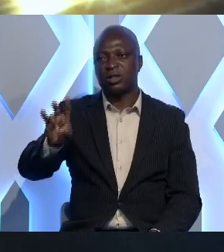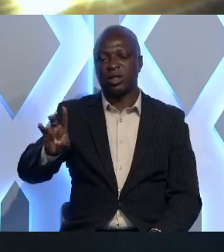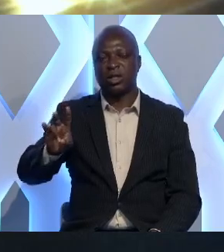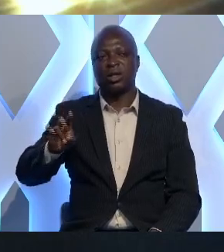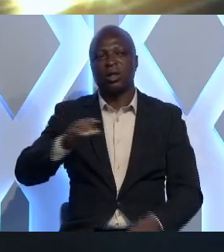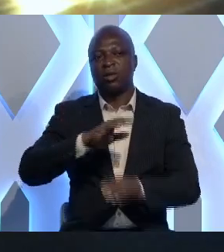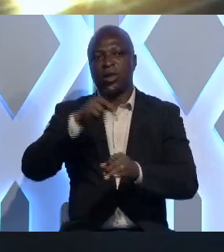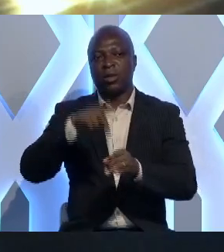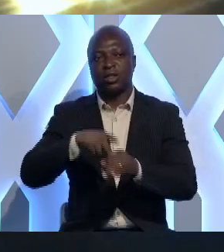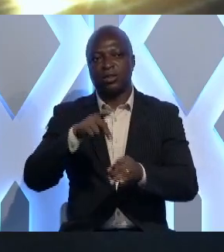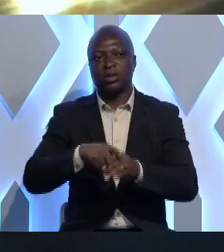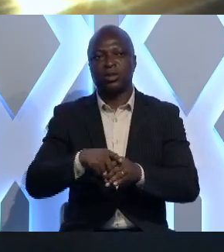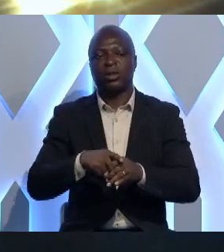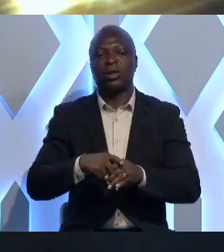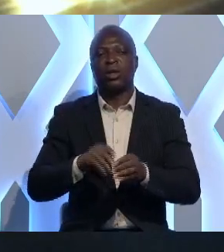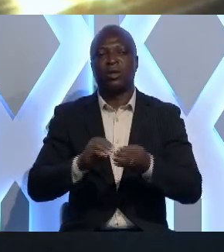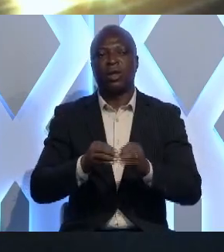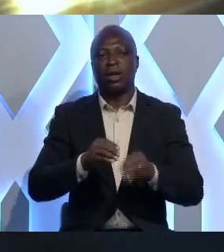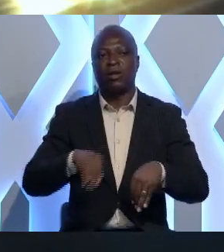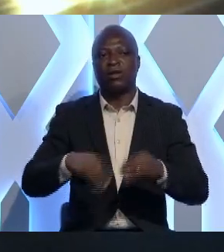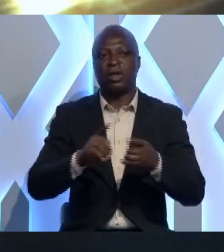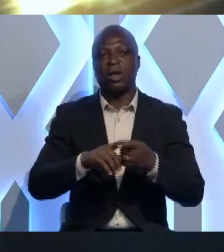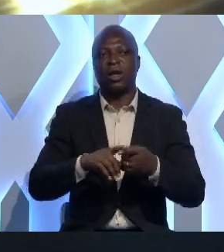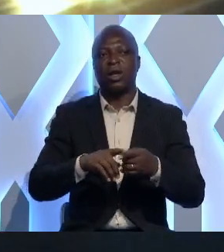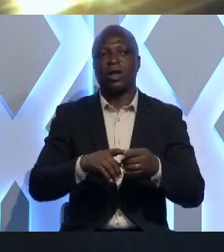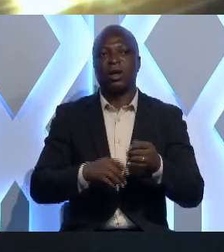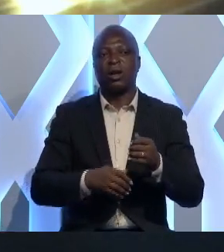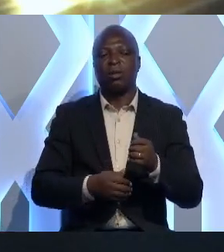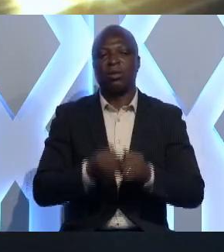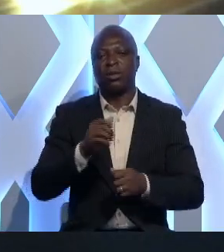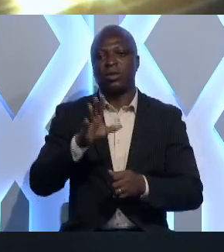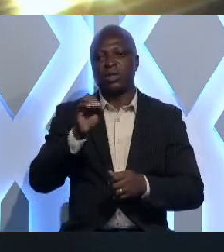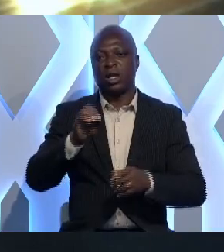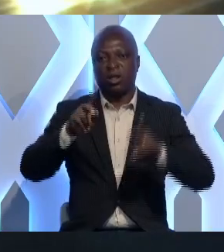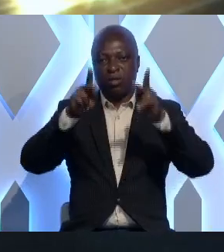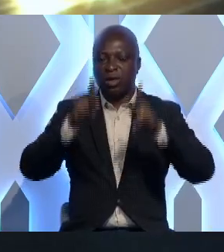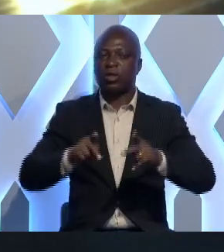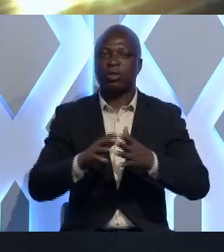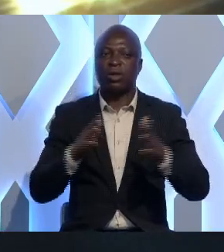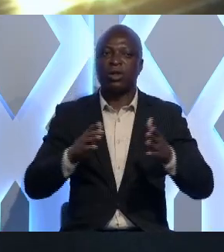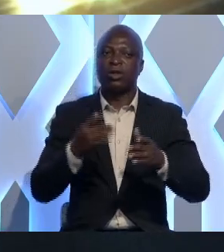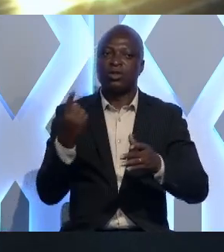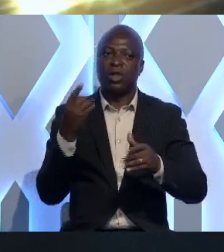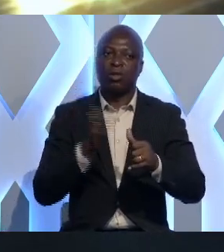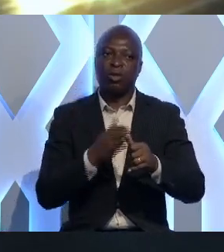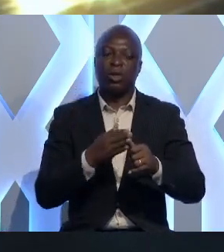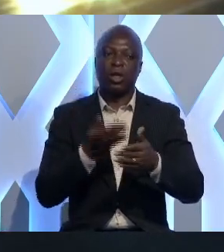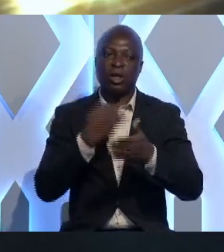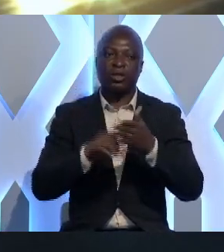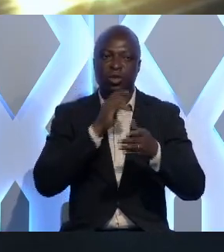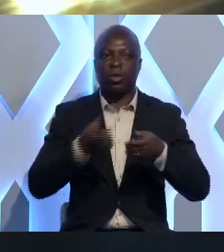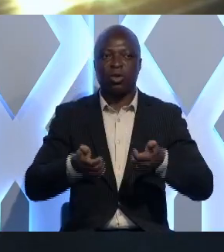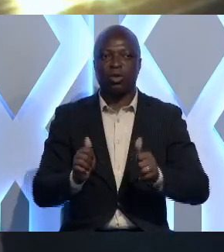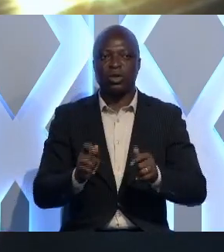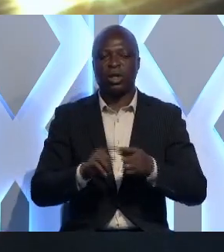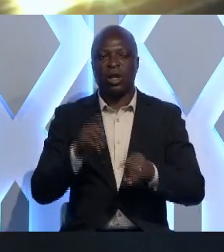participants par atelier est fixé à une cinquantaine au maximum. Seuls les premiers inscrits seront autorisés